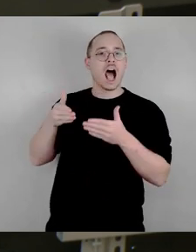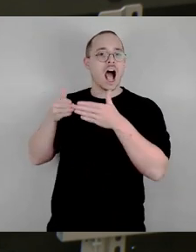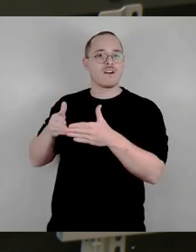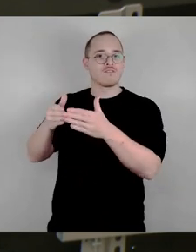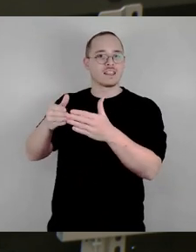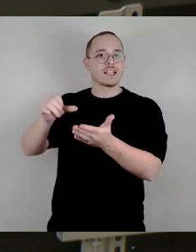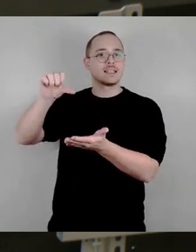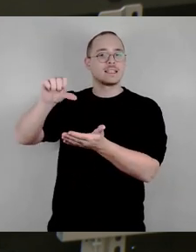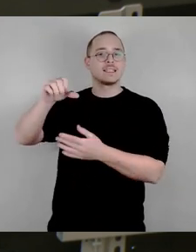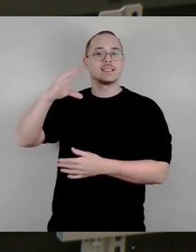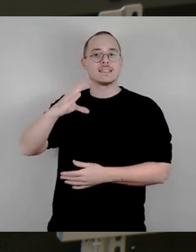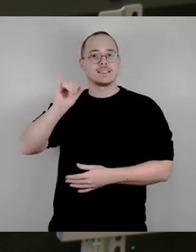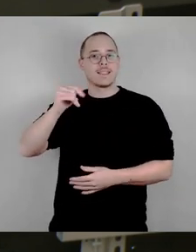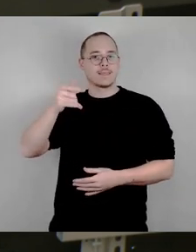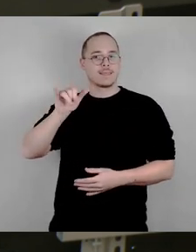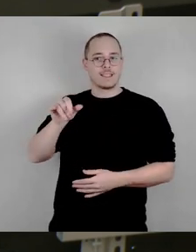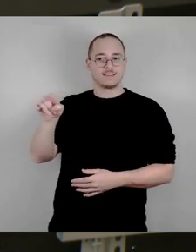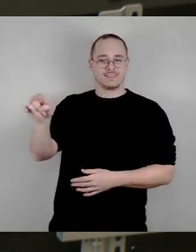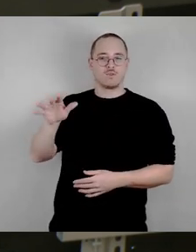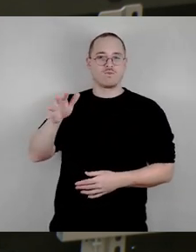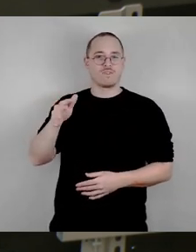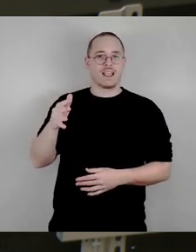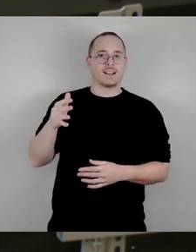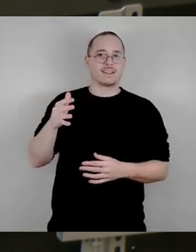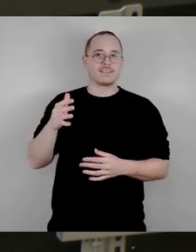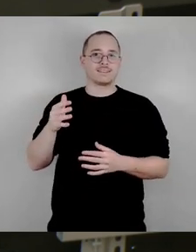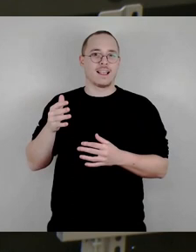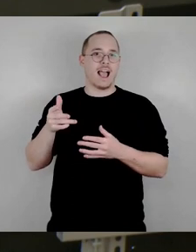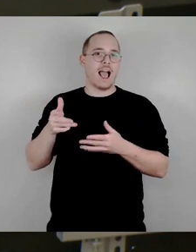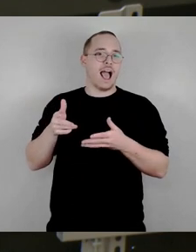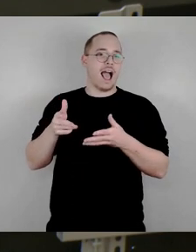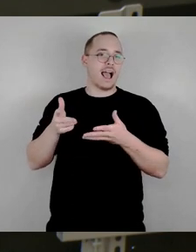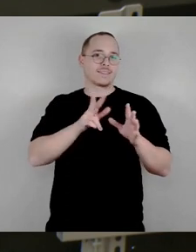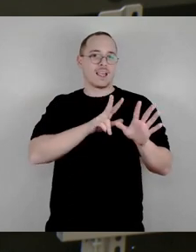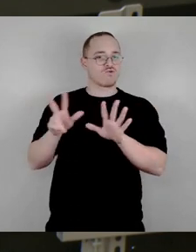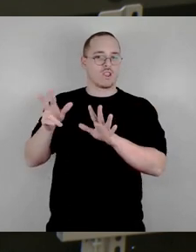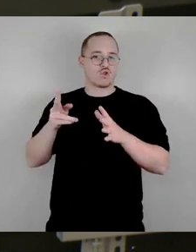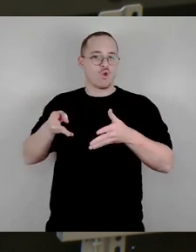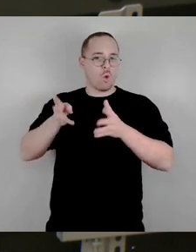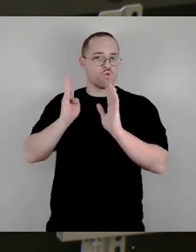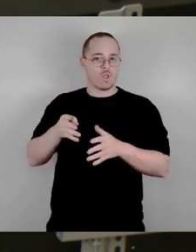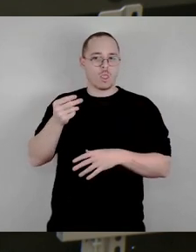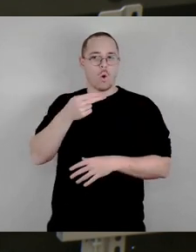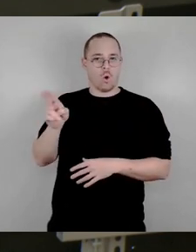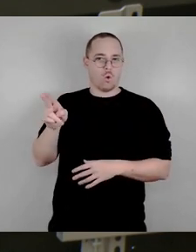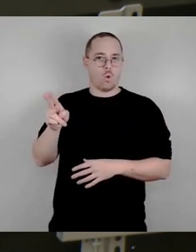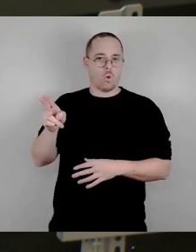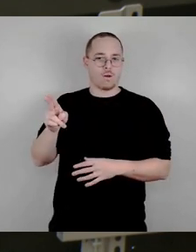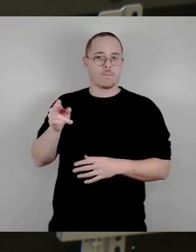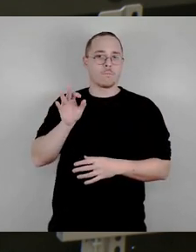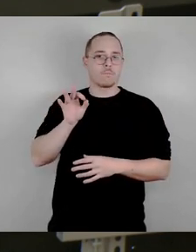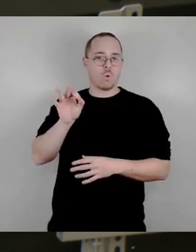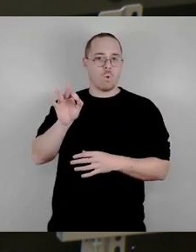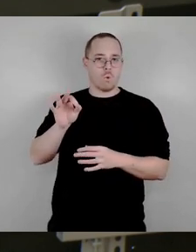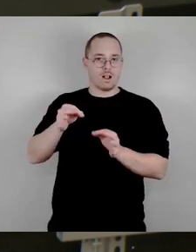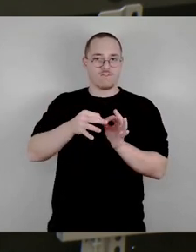und 8.900 Euro pro Quadratmeter Wohnfläche angeboten. Ich weiß nicht, ob Sie dabei wären. Ich wäre da nicht dabei. Nicht